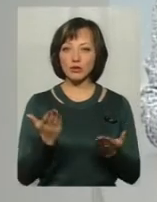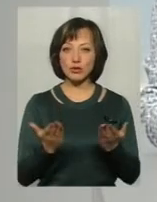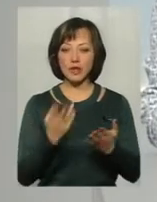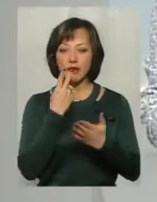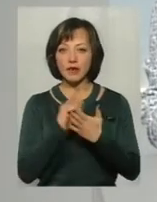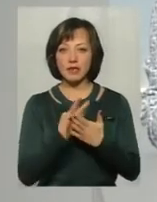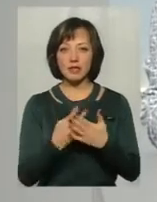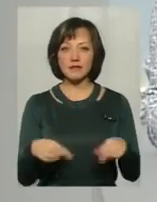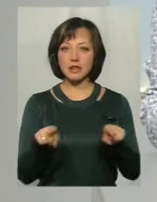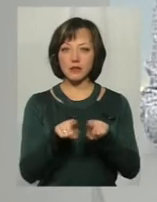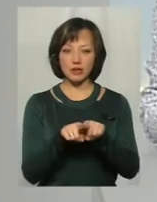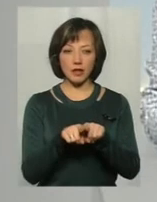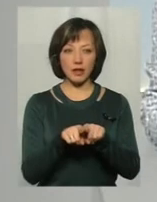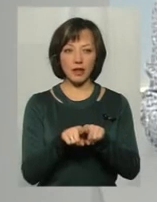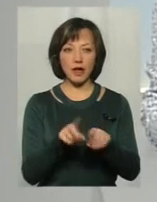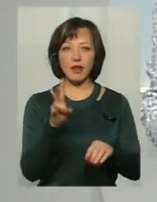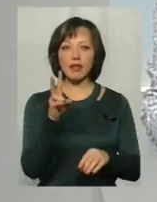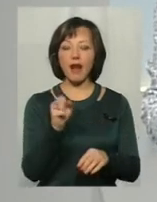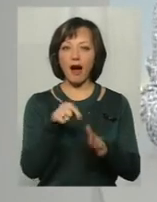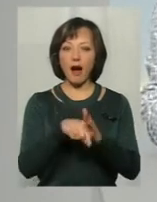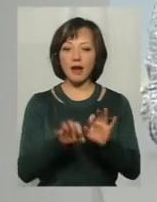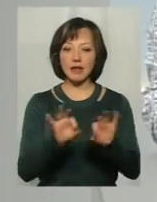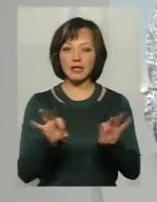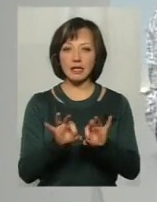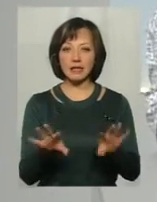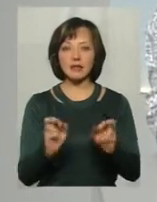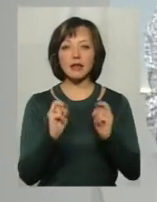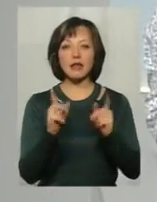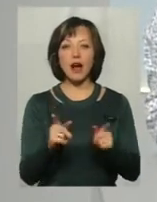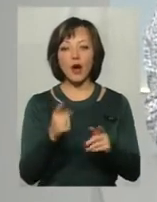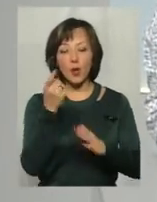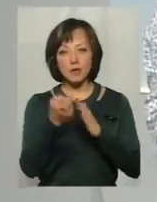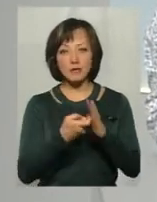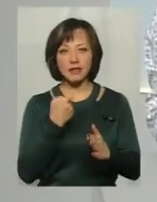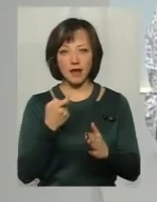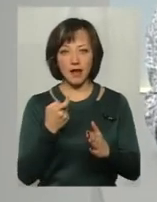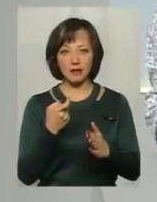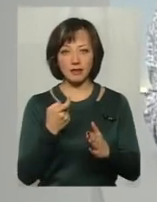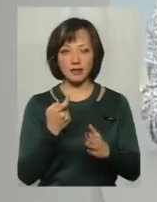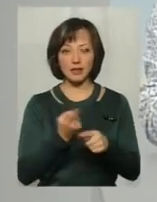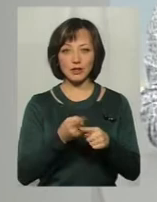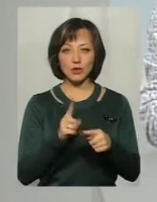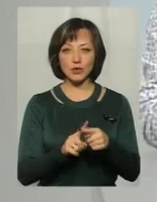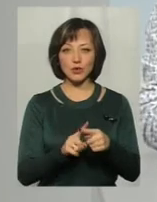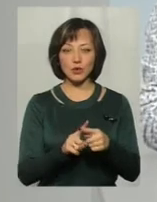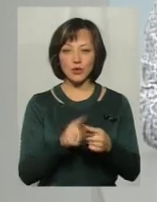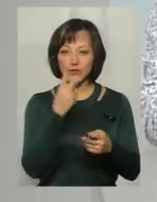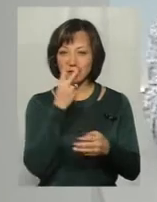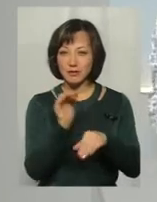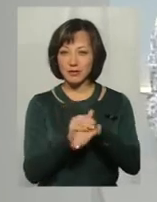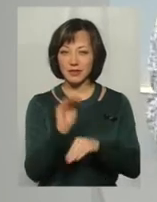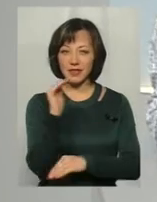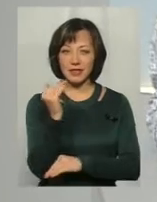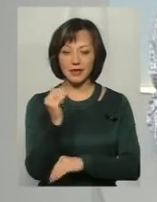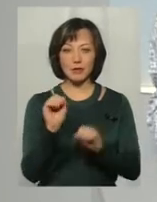дивитись все ж таки на характеристики і на те, як розпізнати все ж таки оцю жилку в дитині, яка